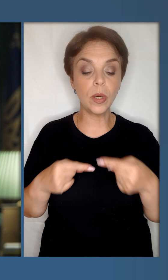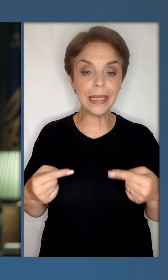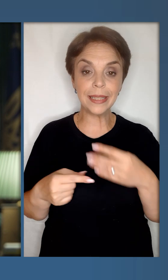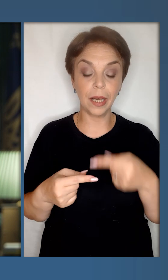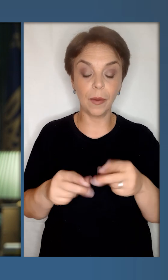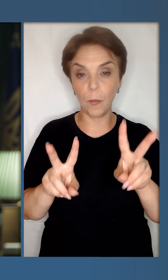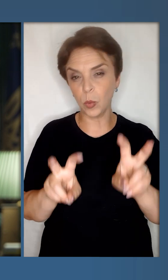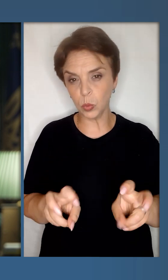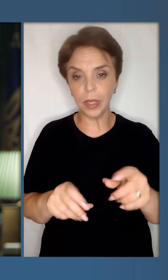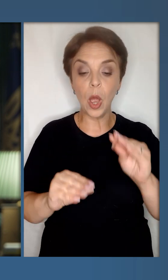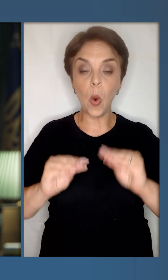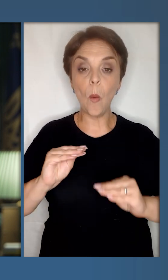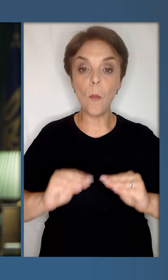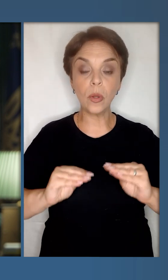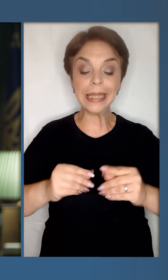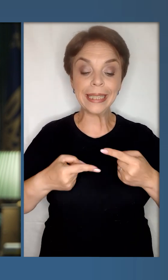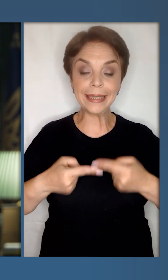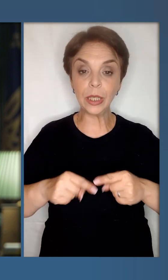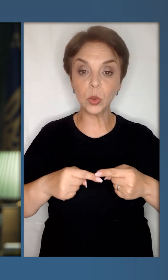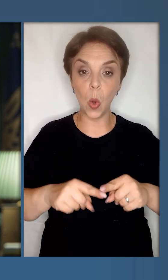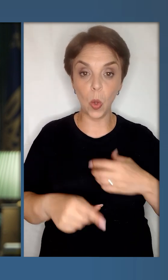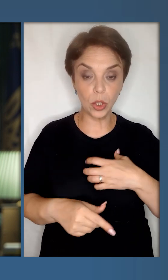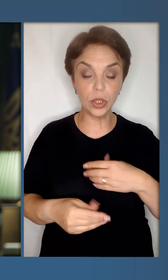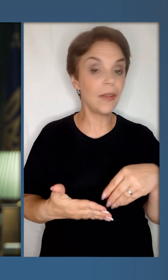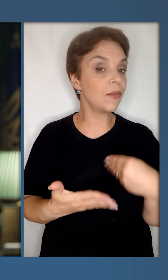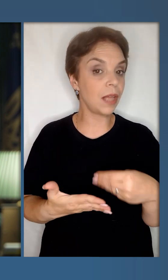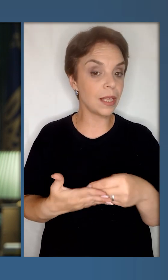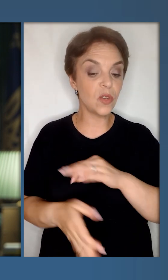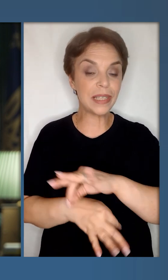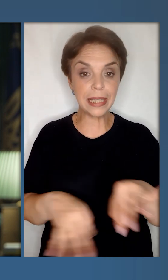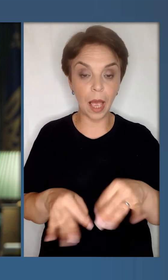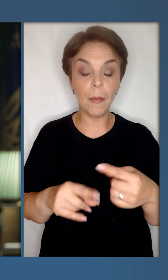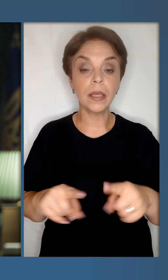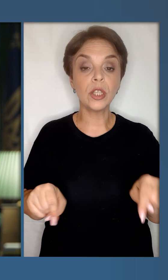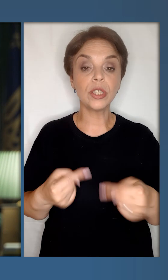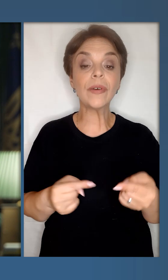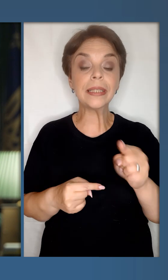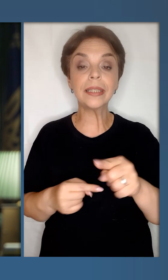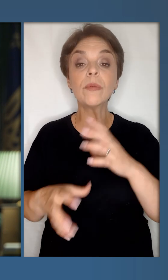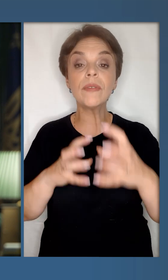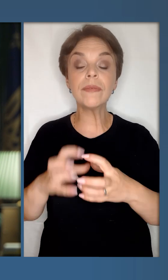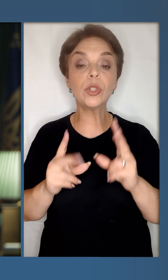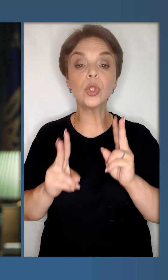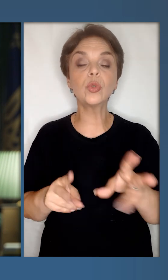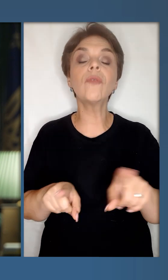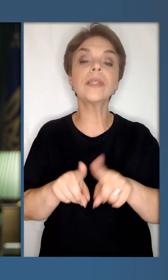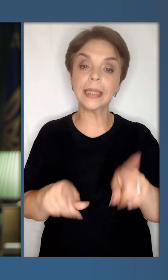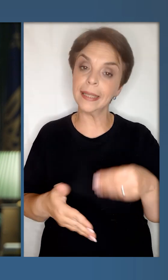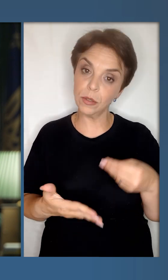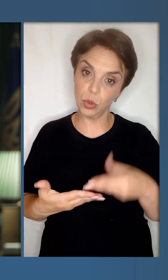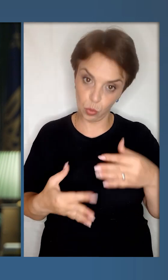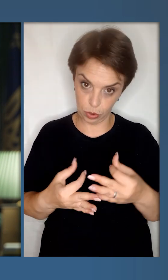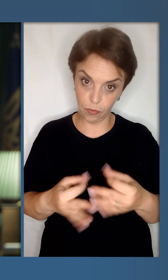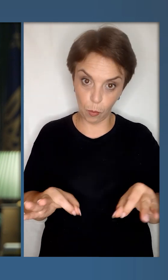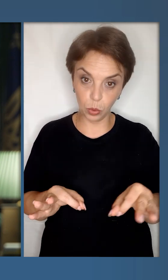до різних продуктів та компонентів технологічних та фінансових схем, які створені тими у світі, хто все